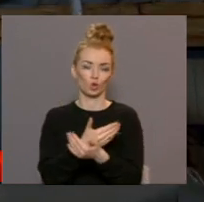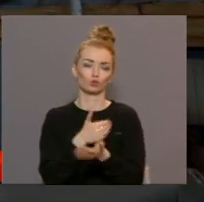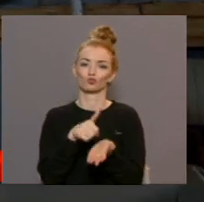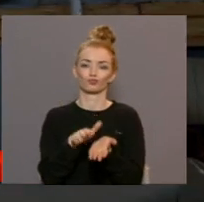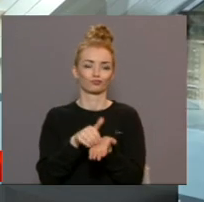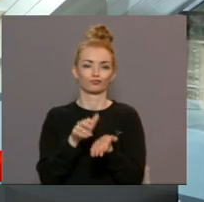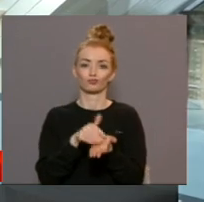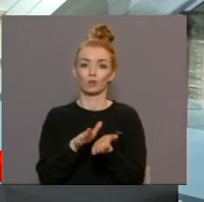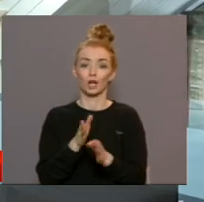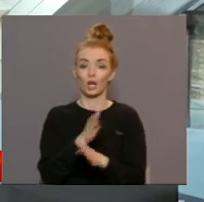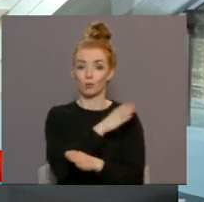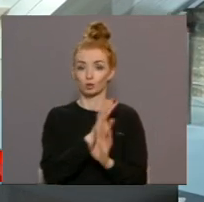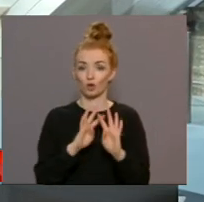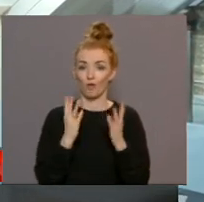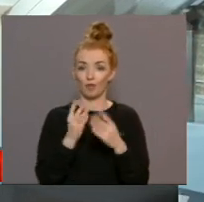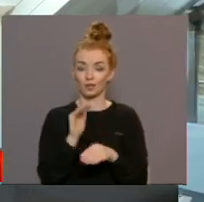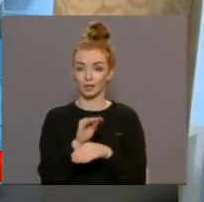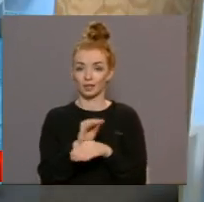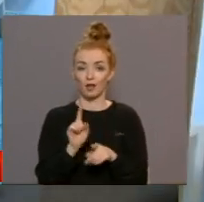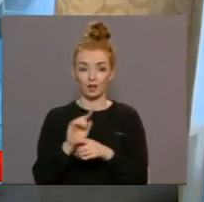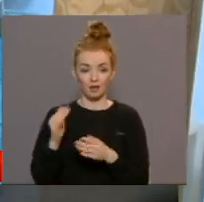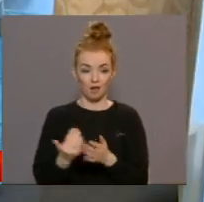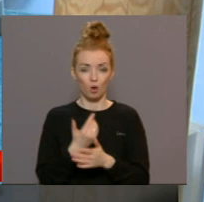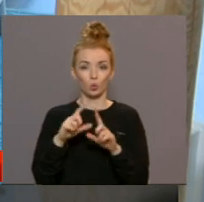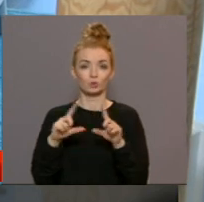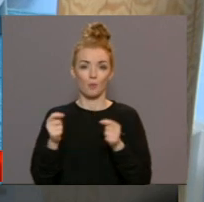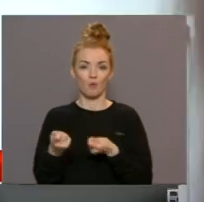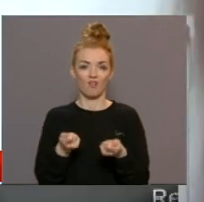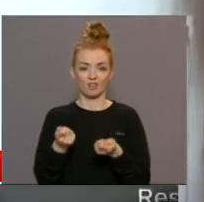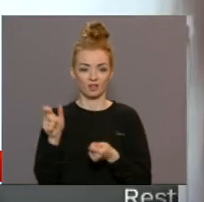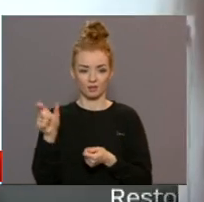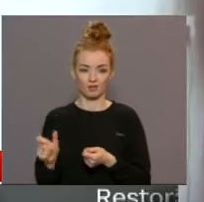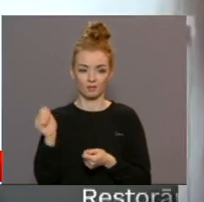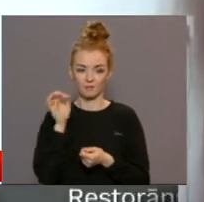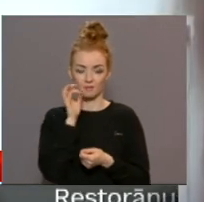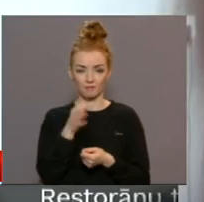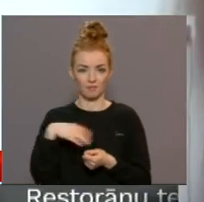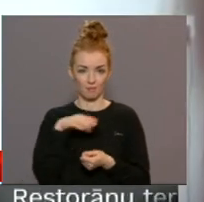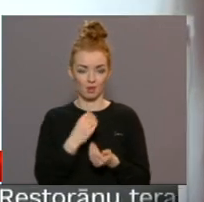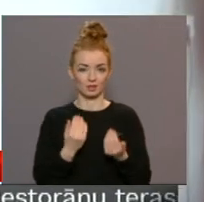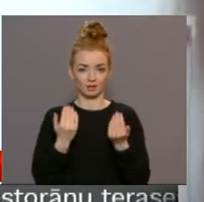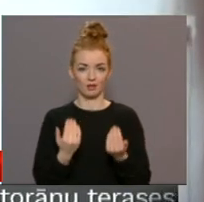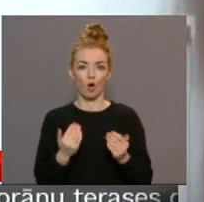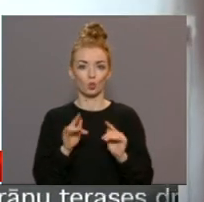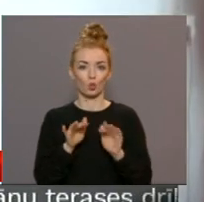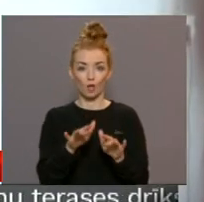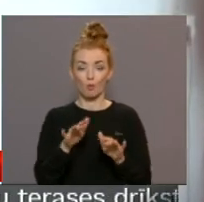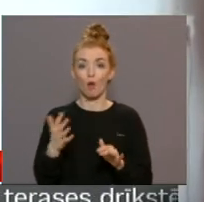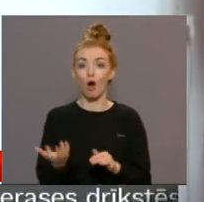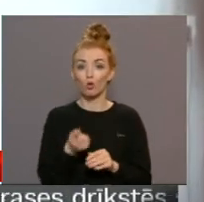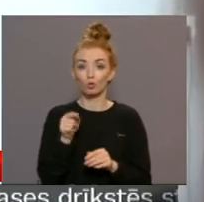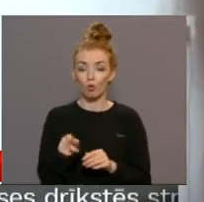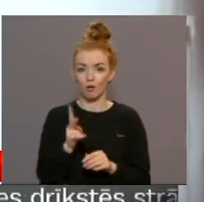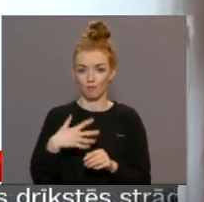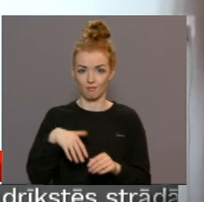Uzņēmumu iepriekšējo valde kritizē arī jaunie uzņēmumu vadītāji. Mēs tagad nodarbojamies tieši ar to, ka